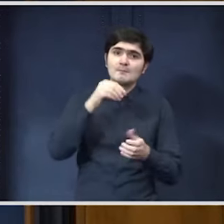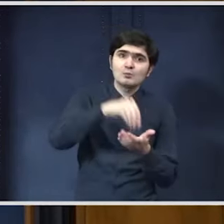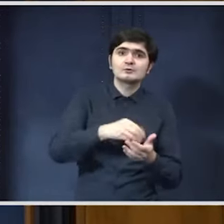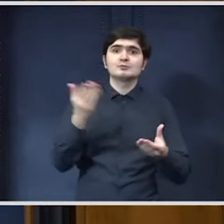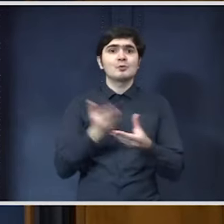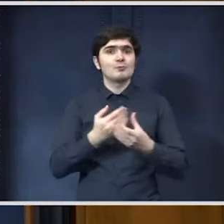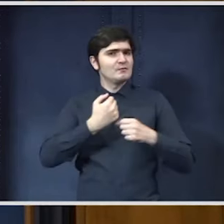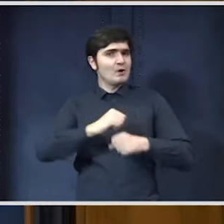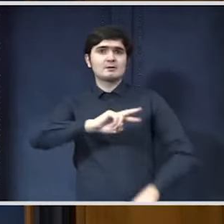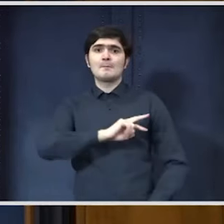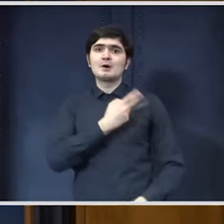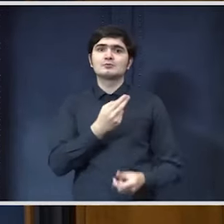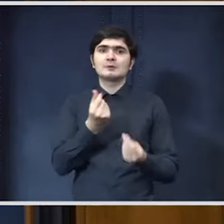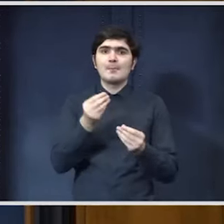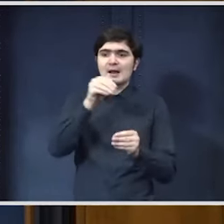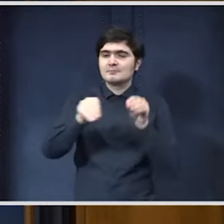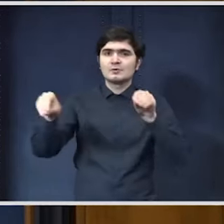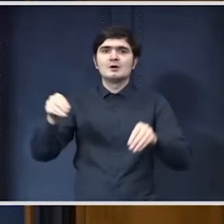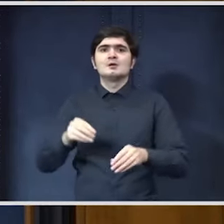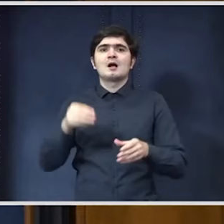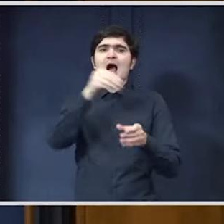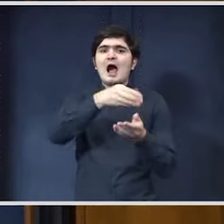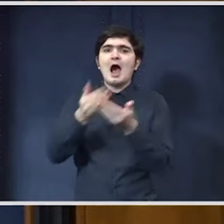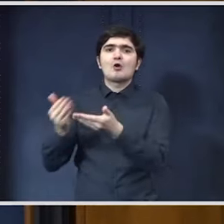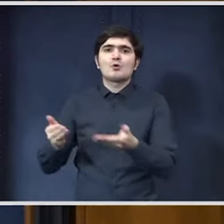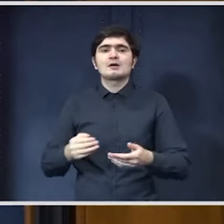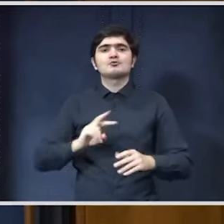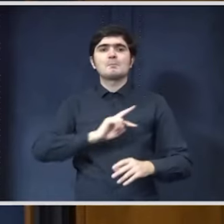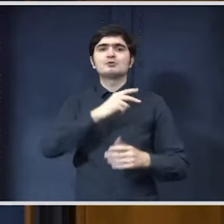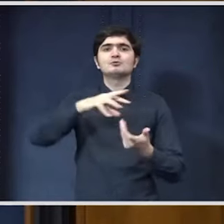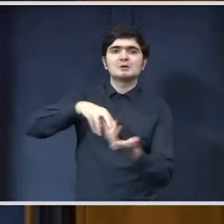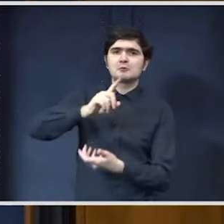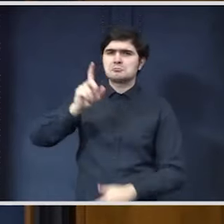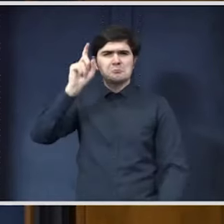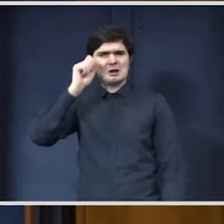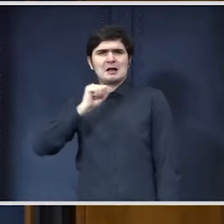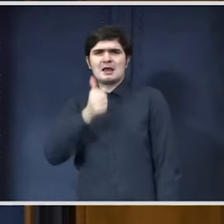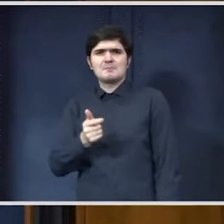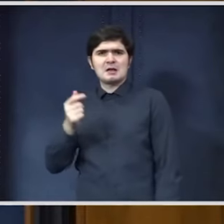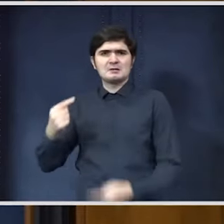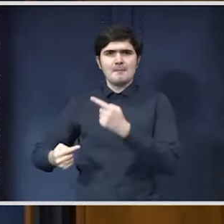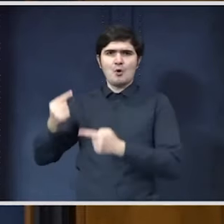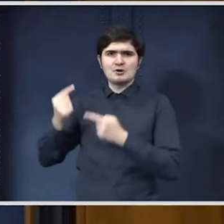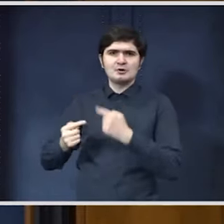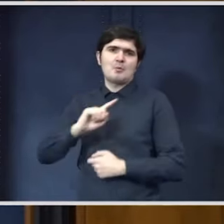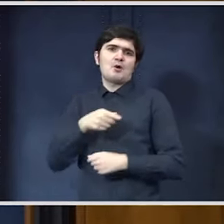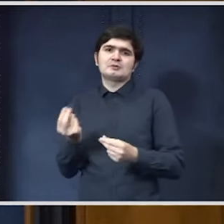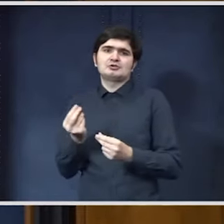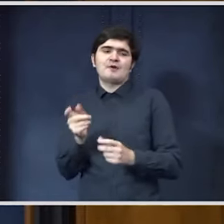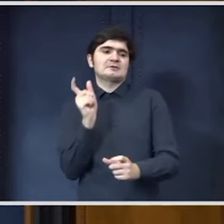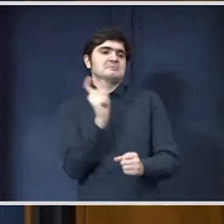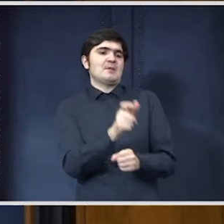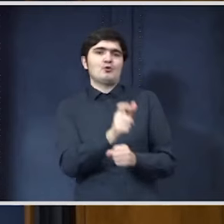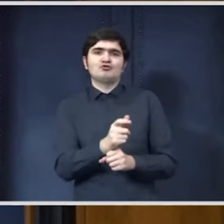document. foarte mândru de alocări, sunt foarte mândru de reforme și nu cred că nimeni din clasa politică poate să reploșeze